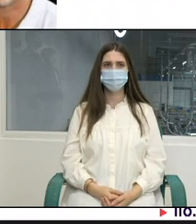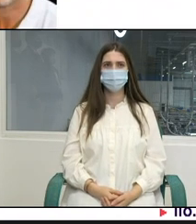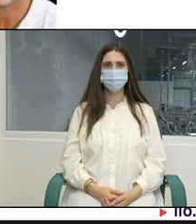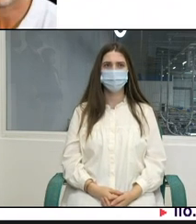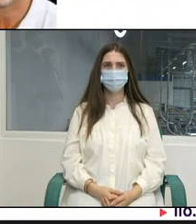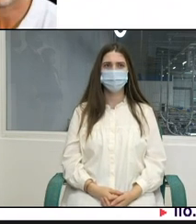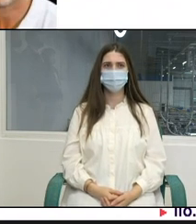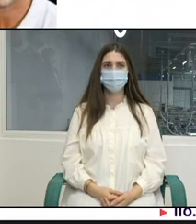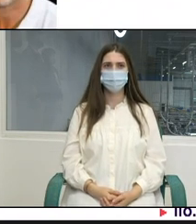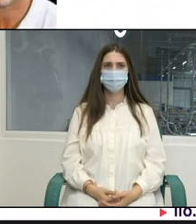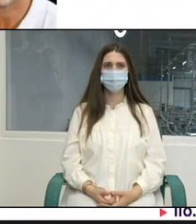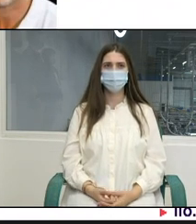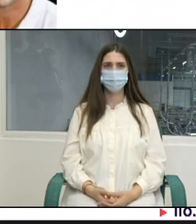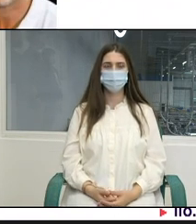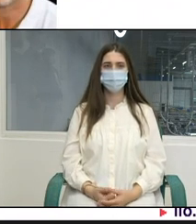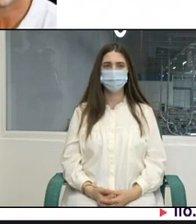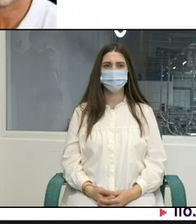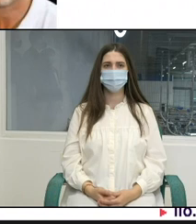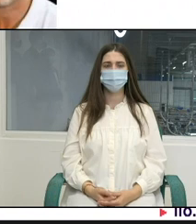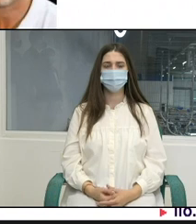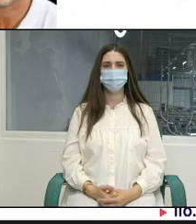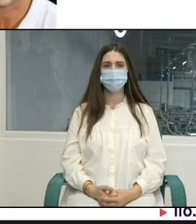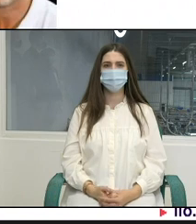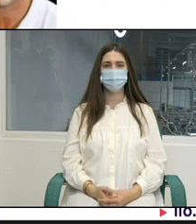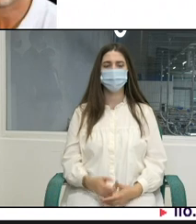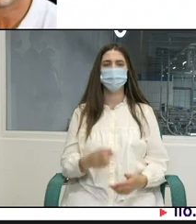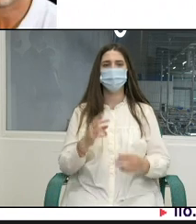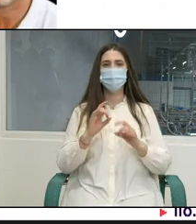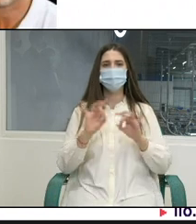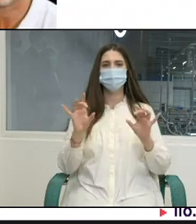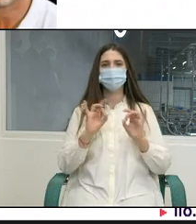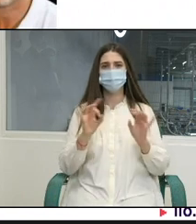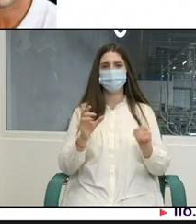în această colaborare